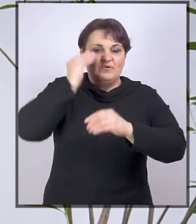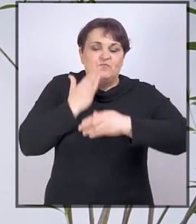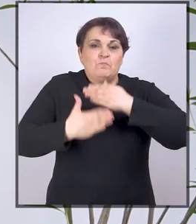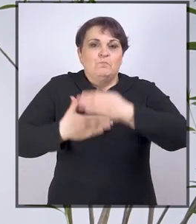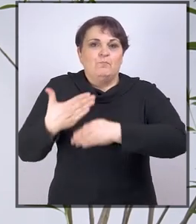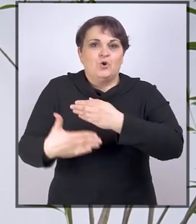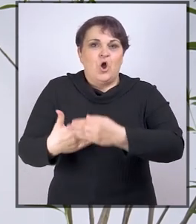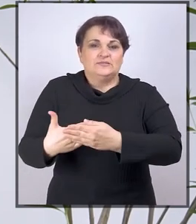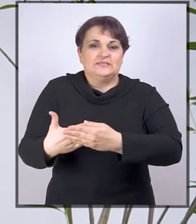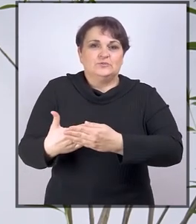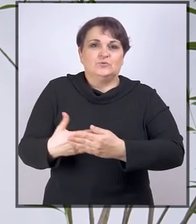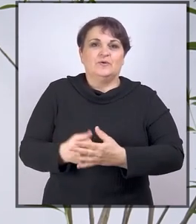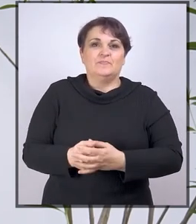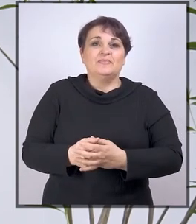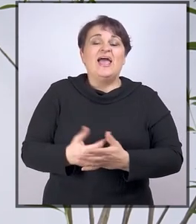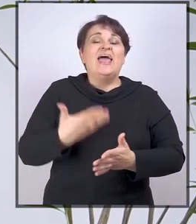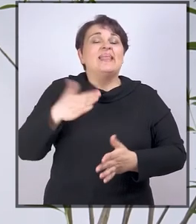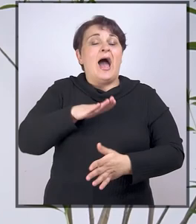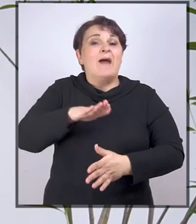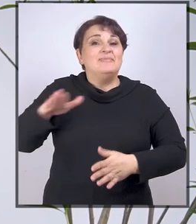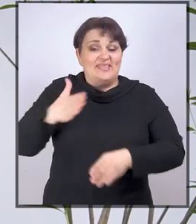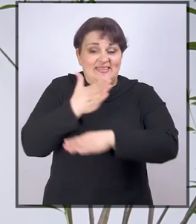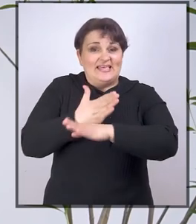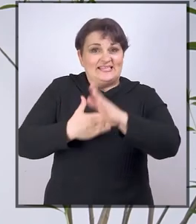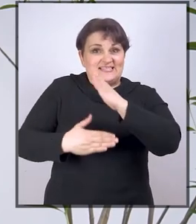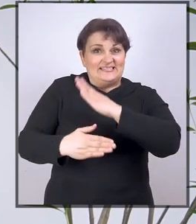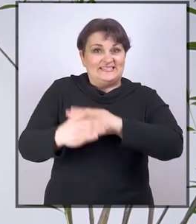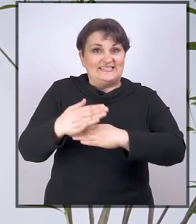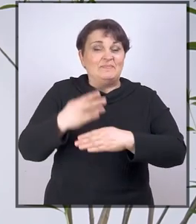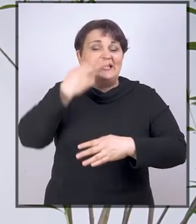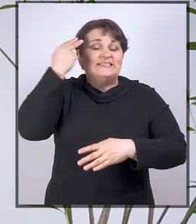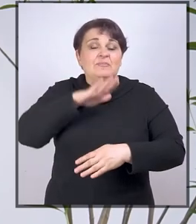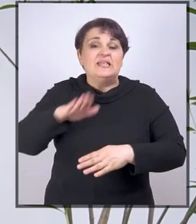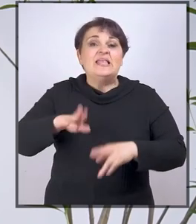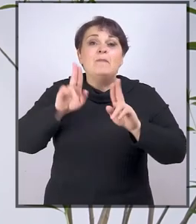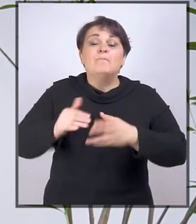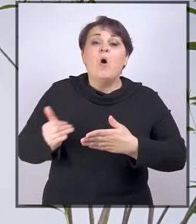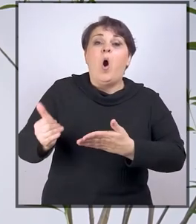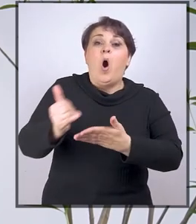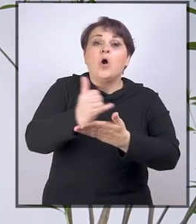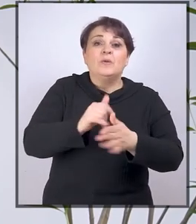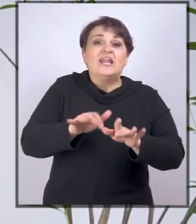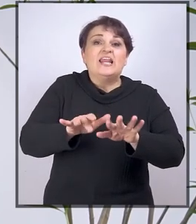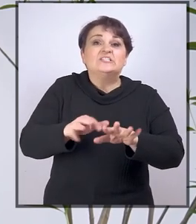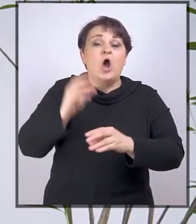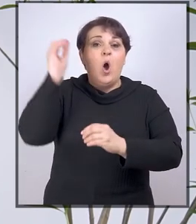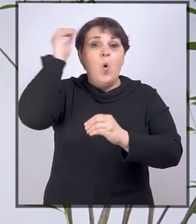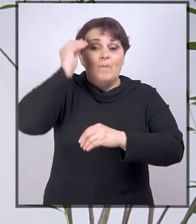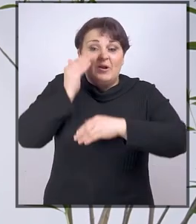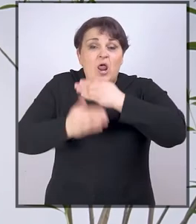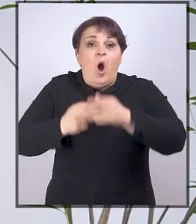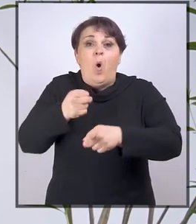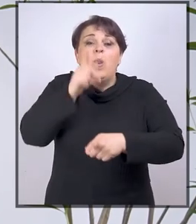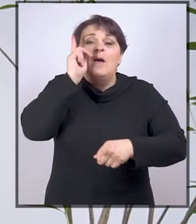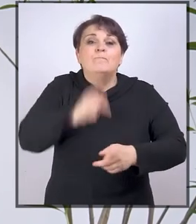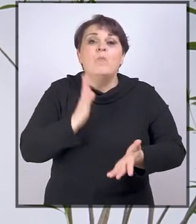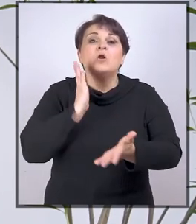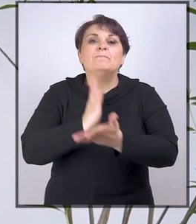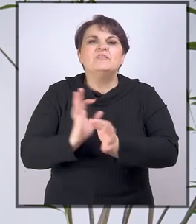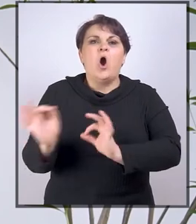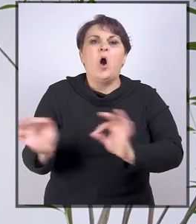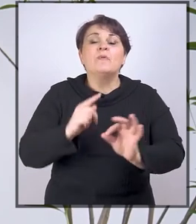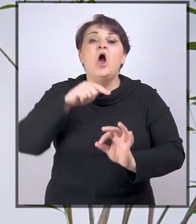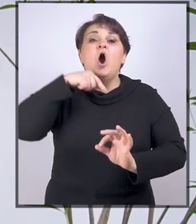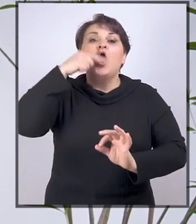računare u obrazovnom procesu. Da bi dijete sa invaliditetom slijepo dijete moglo koristi računar u obrazovnom